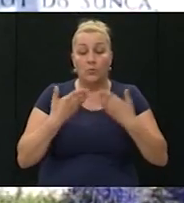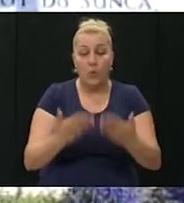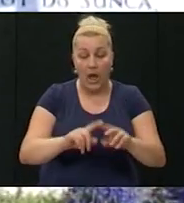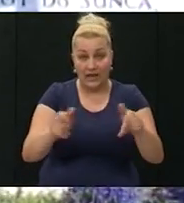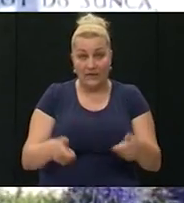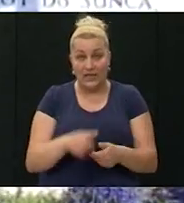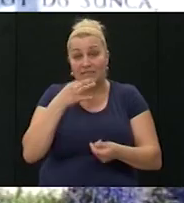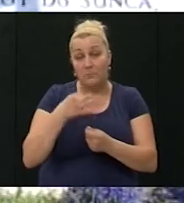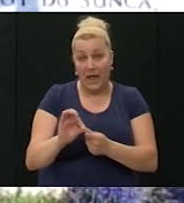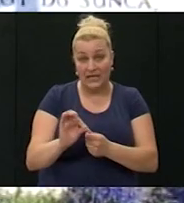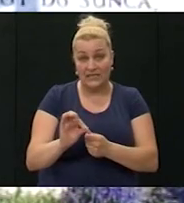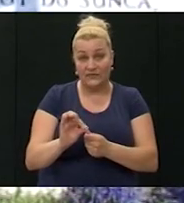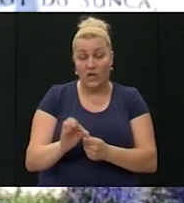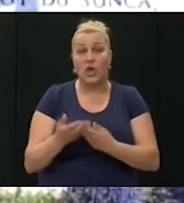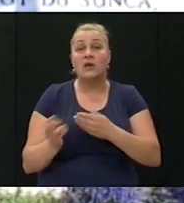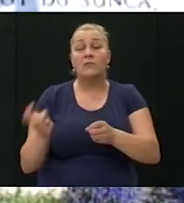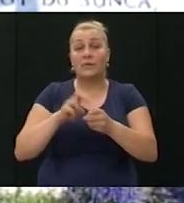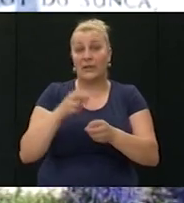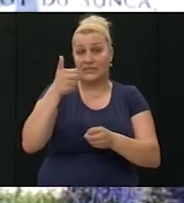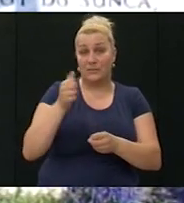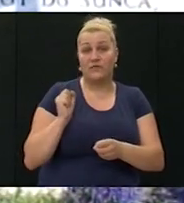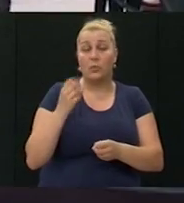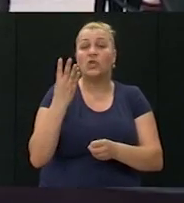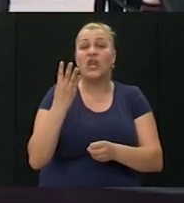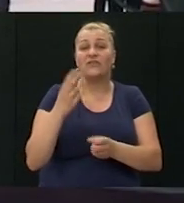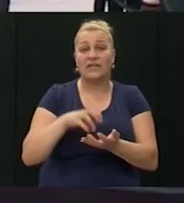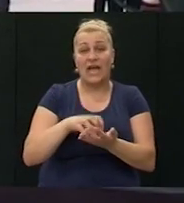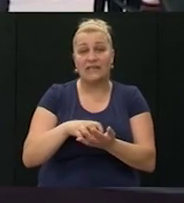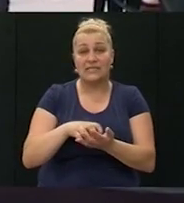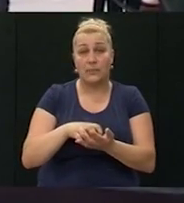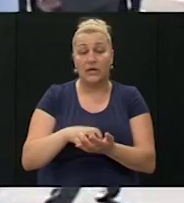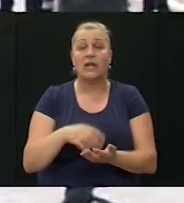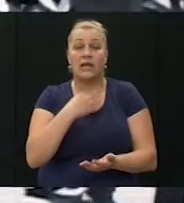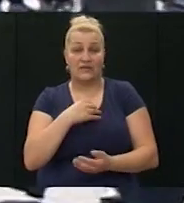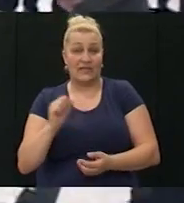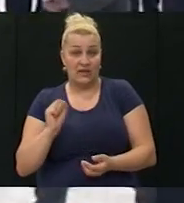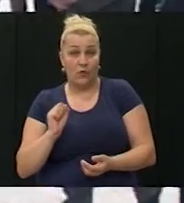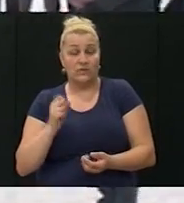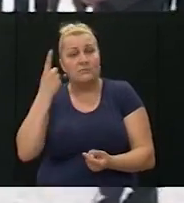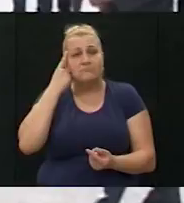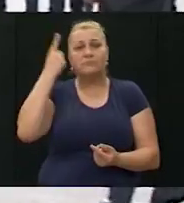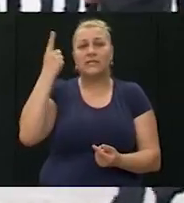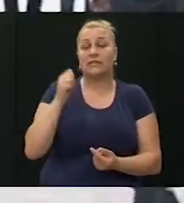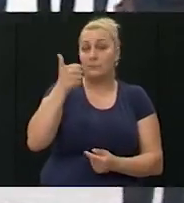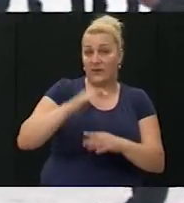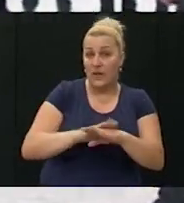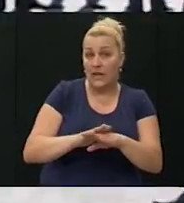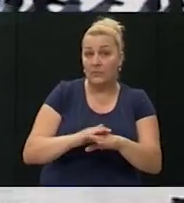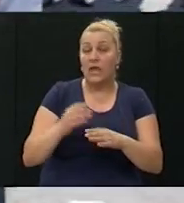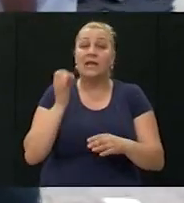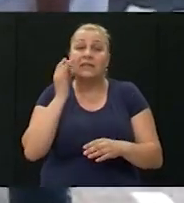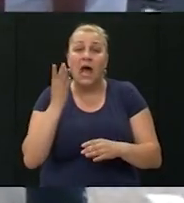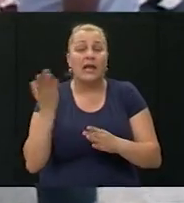Polaganje vjenca i paljanjem svjeća pripadnici prve bojne 4. gardinske brigade Hrvatske vojske prisjetili su se 1. lipnja